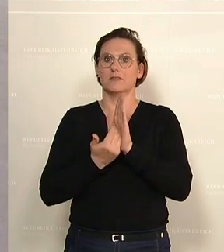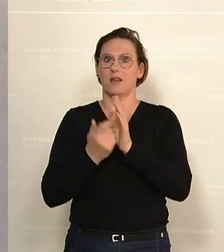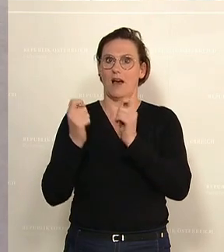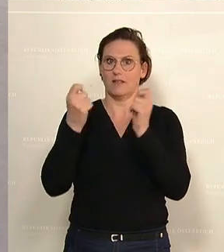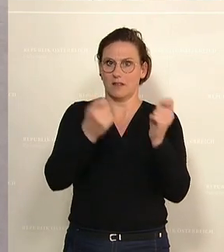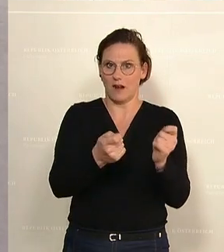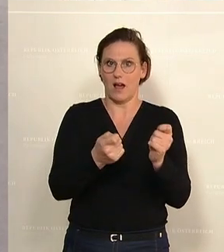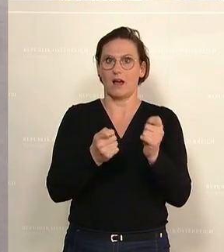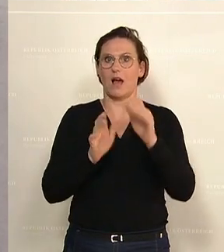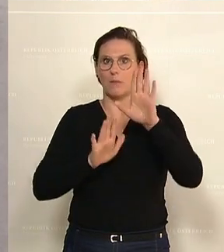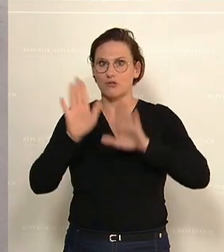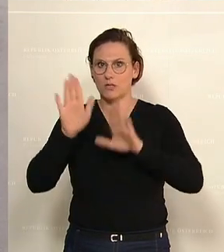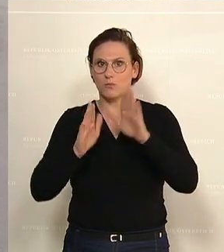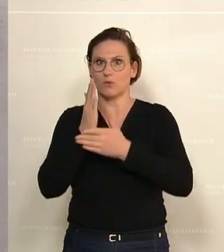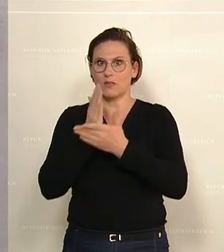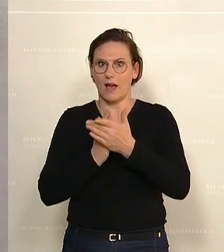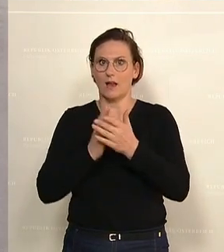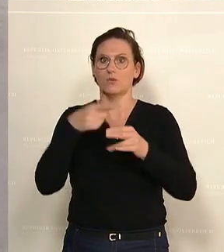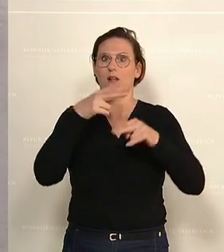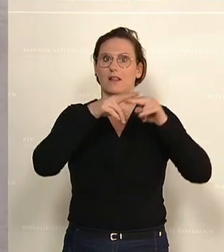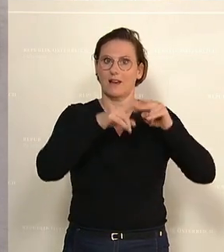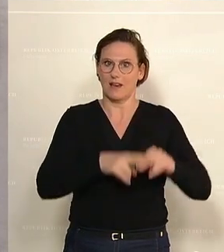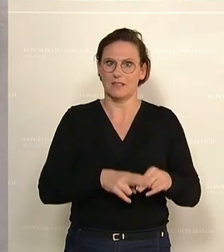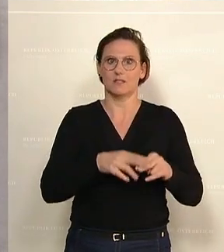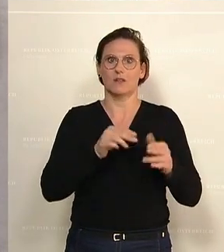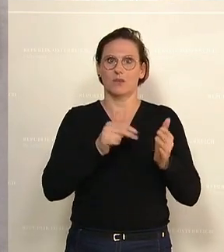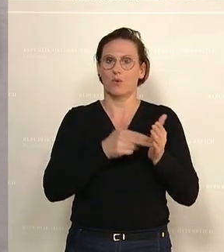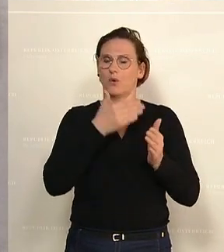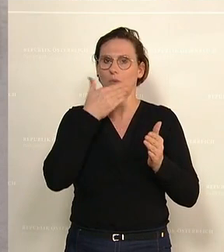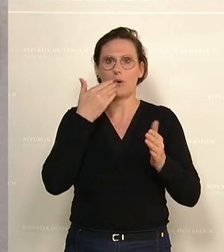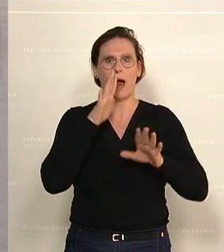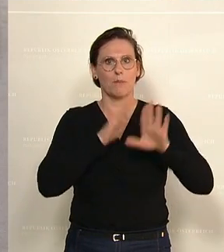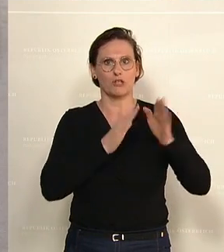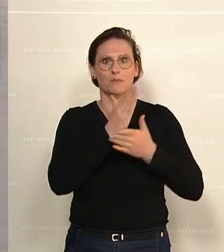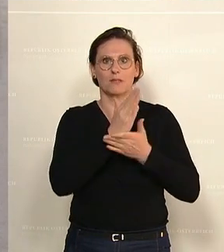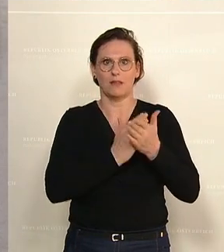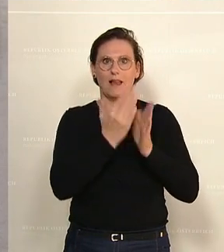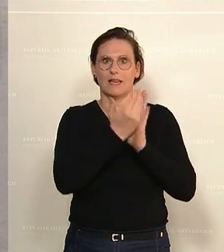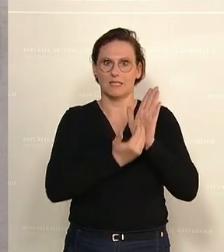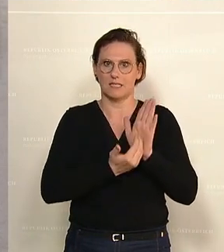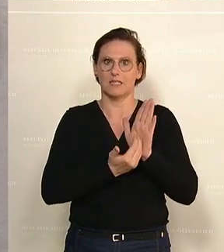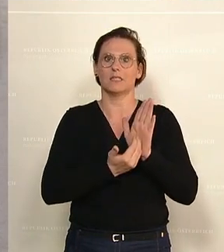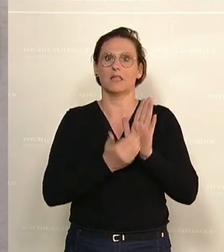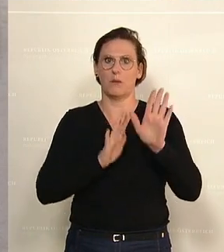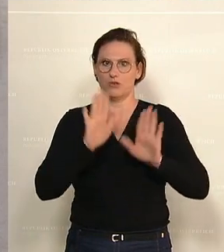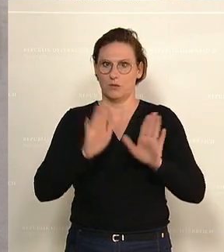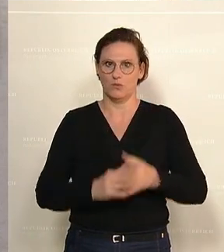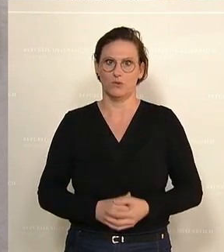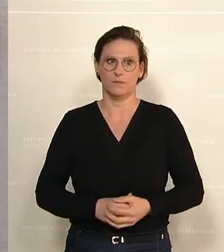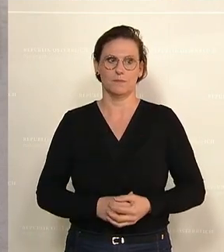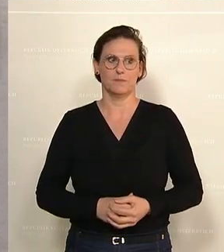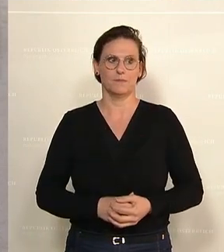Abänderungsantrag betroffenen Teile und schließlich über die restlichen, noch nicht abgestimmten Teile des Gesetzentwurfs abstimmen lassen.